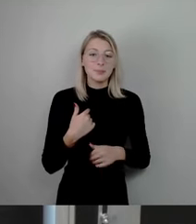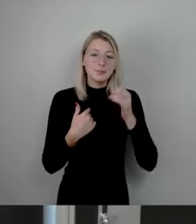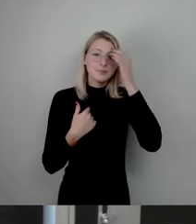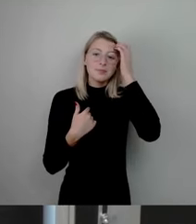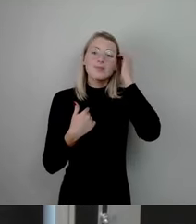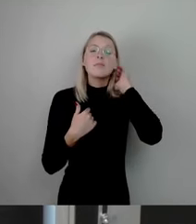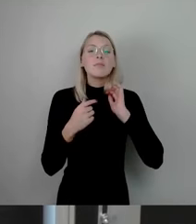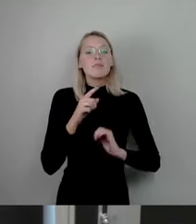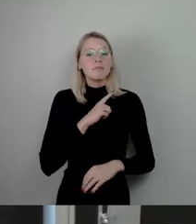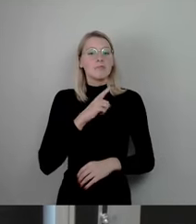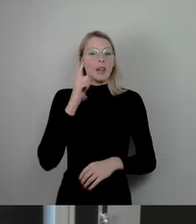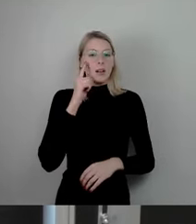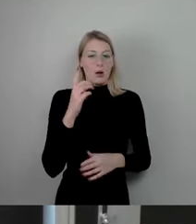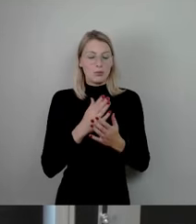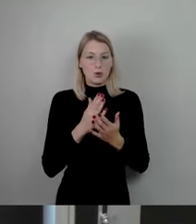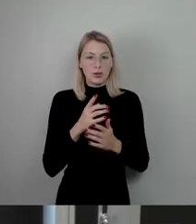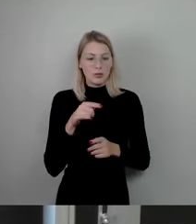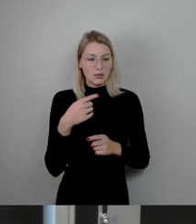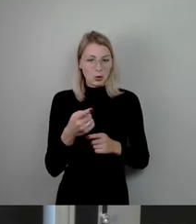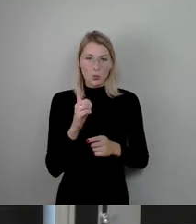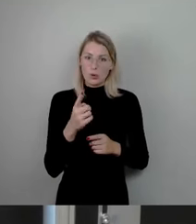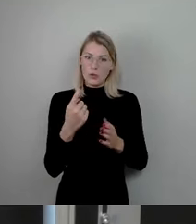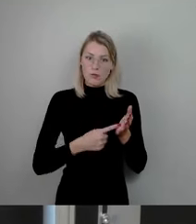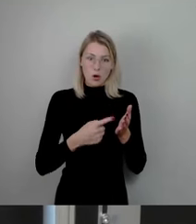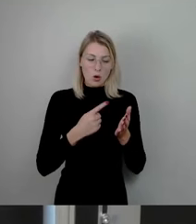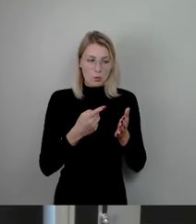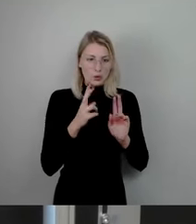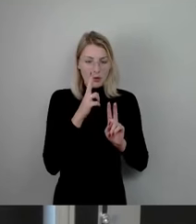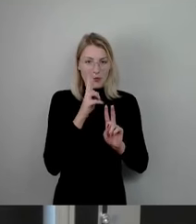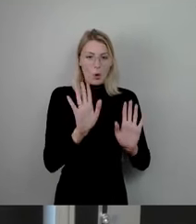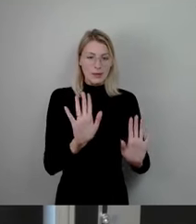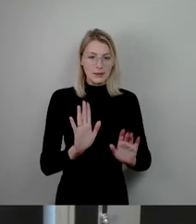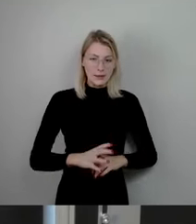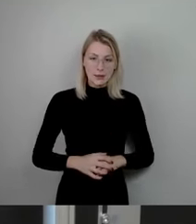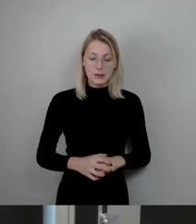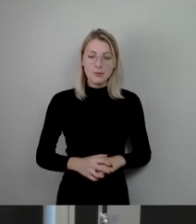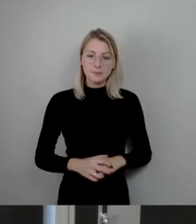dass man da sehr sorgfältig auch mit solchen Forderungen umgehen muss.